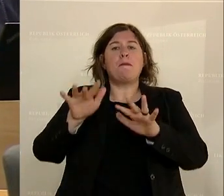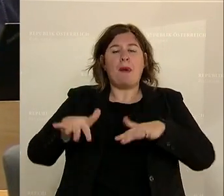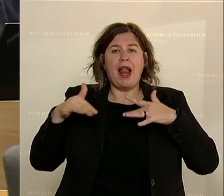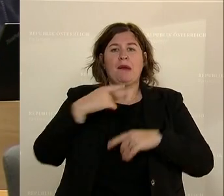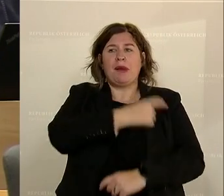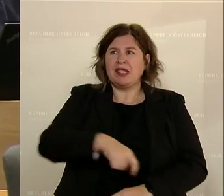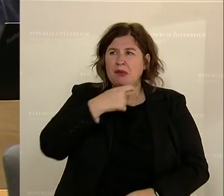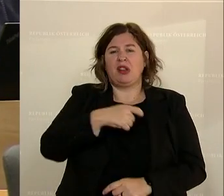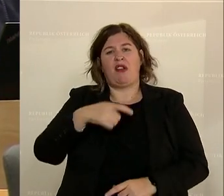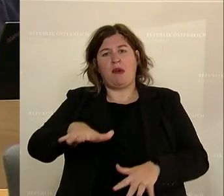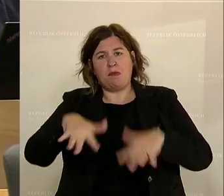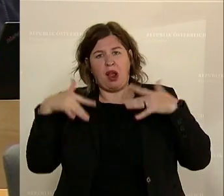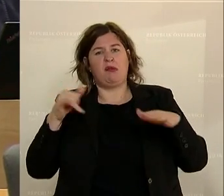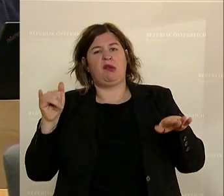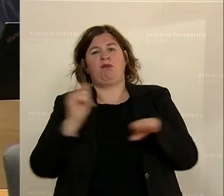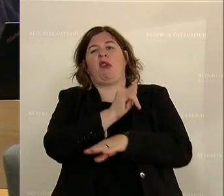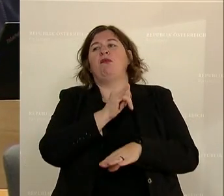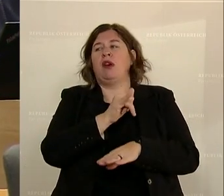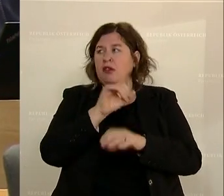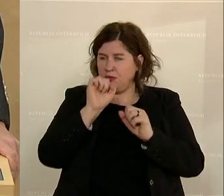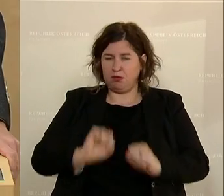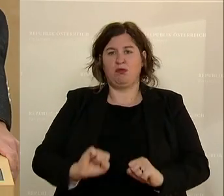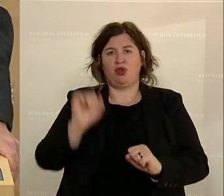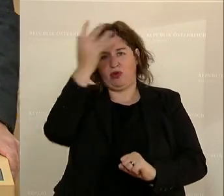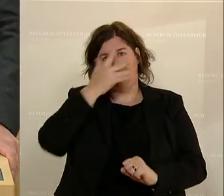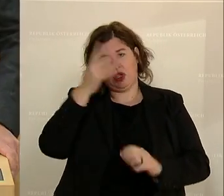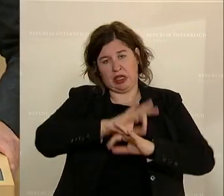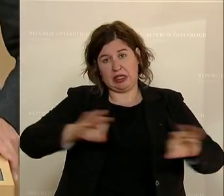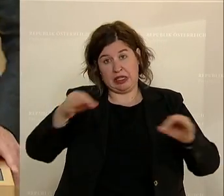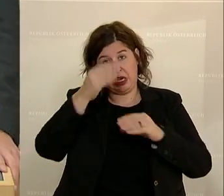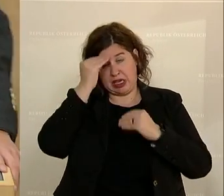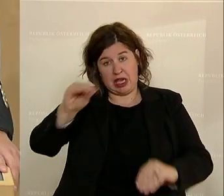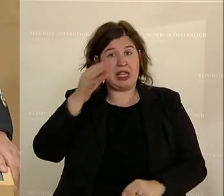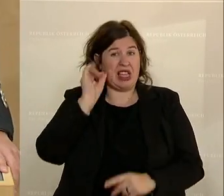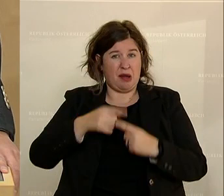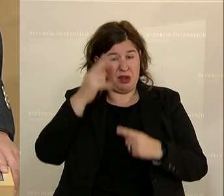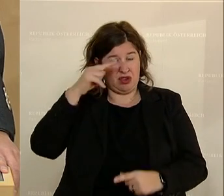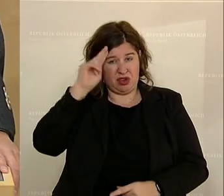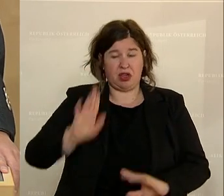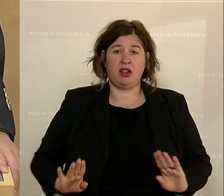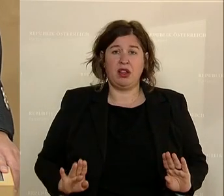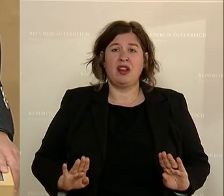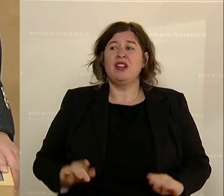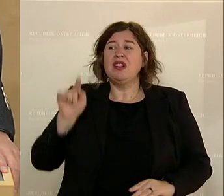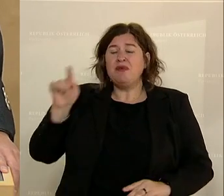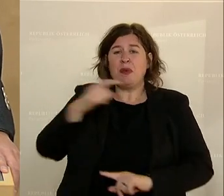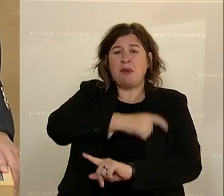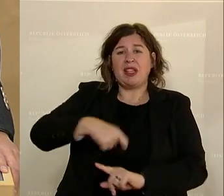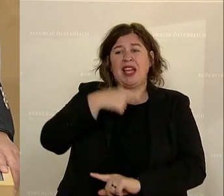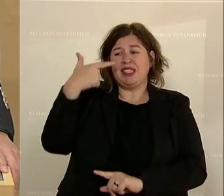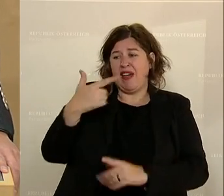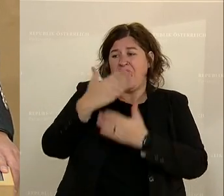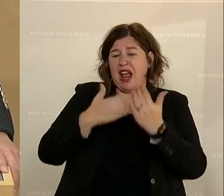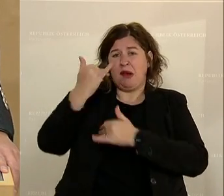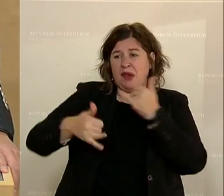Parlament verachtet, das muss man sich einmal vorstellen, meine sehr geehrten Damen und Herren. Eine Partei, die zweieinhalb Jahre lang die